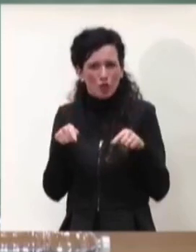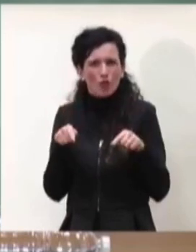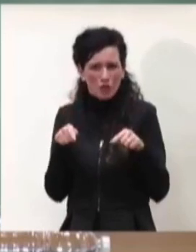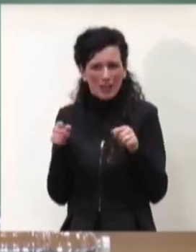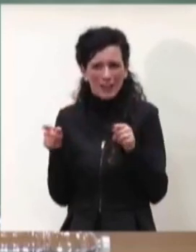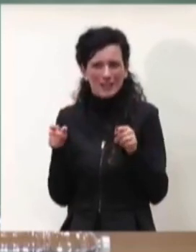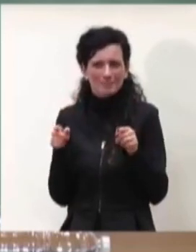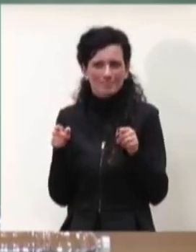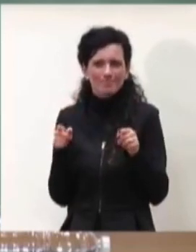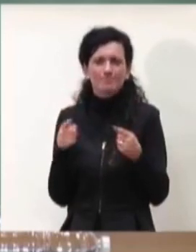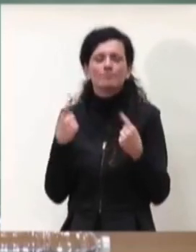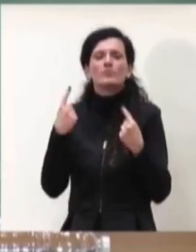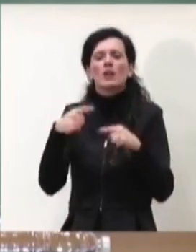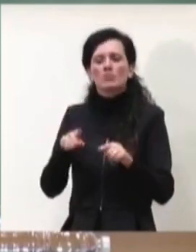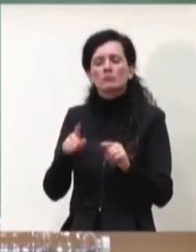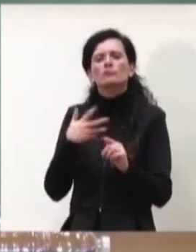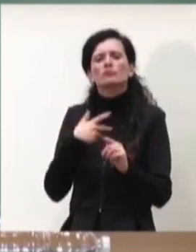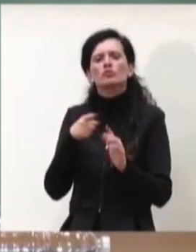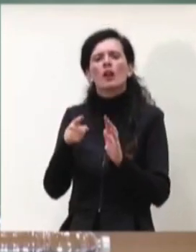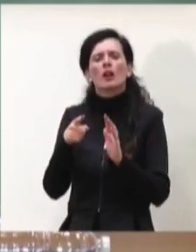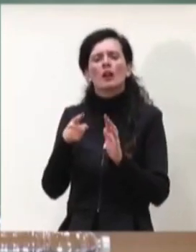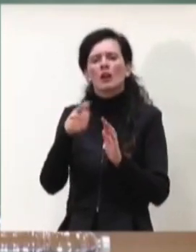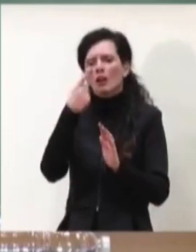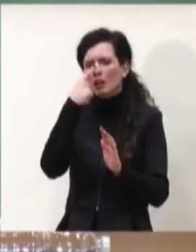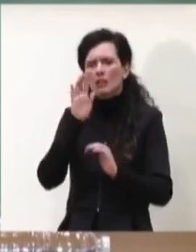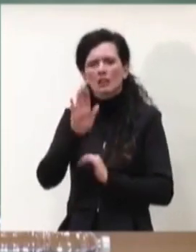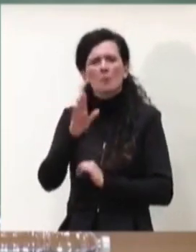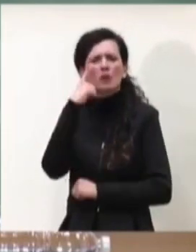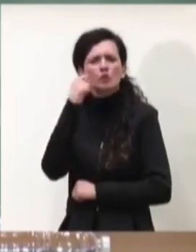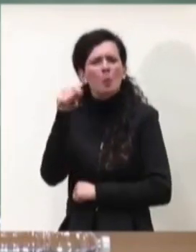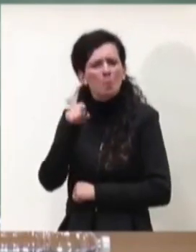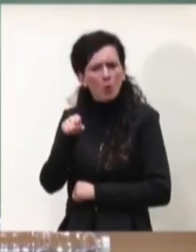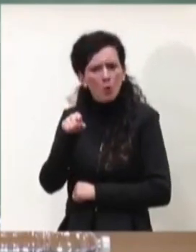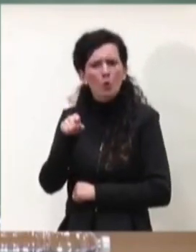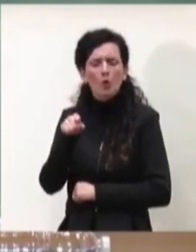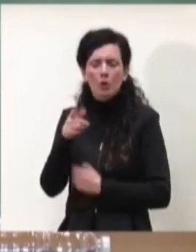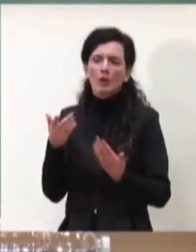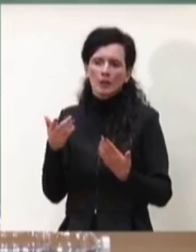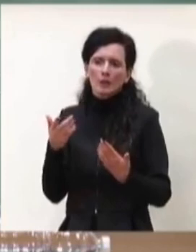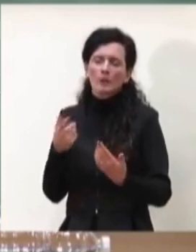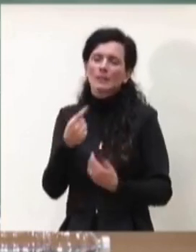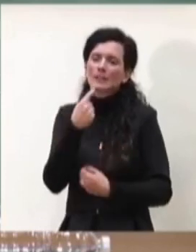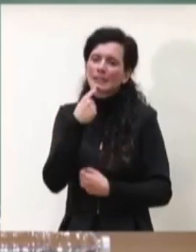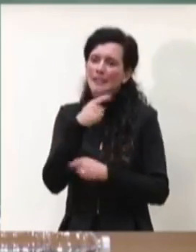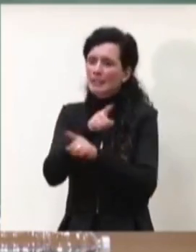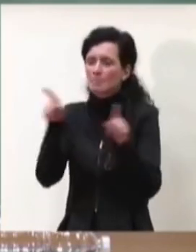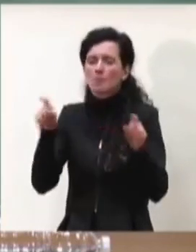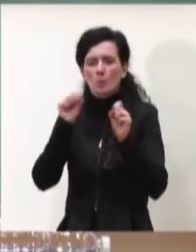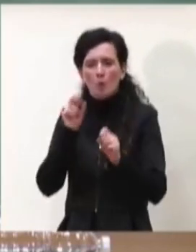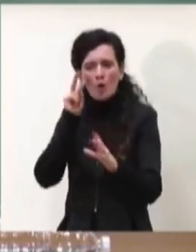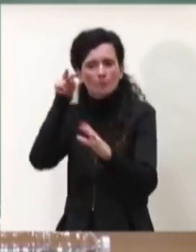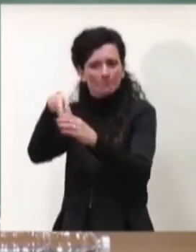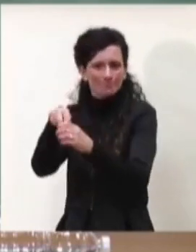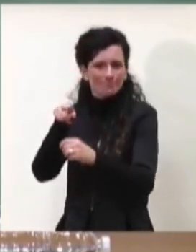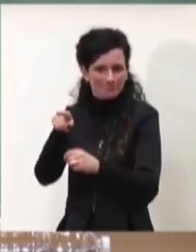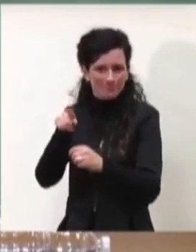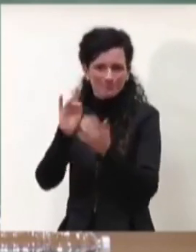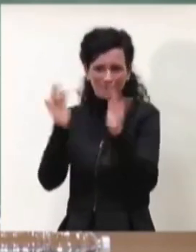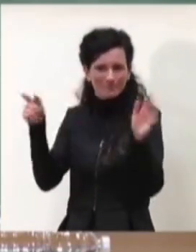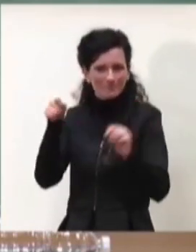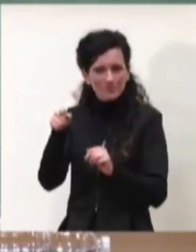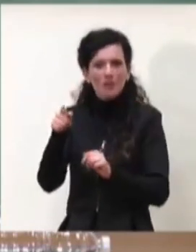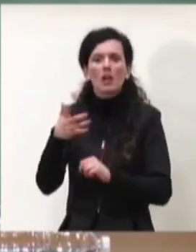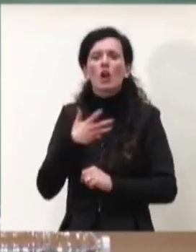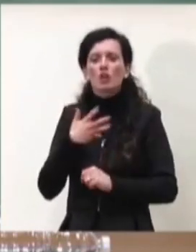che è il famoso libretto blu, chi di vorrei avrà la pazienza di andarlo a consultare vedrà che era stato diviso